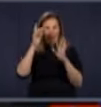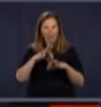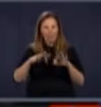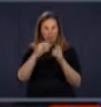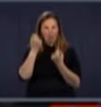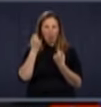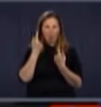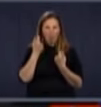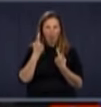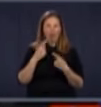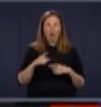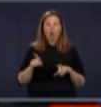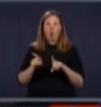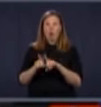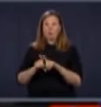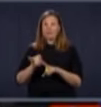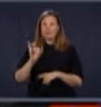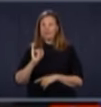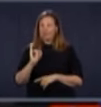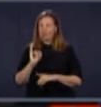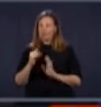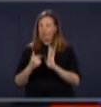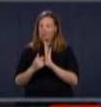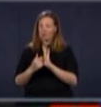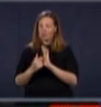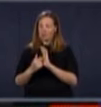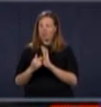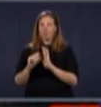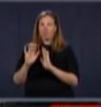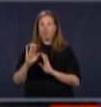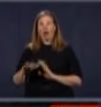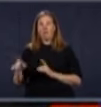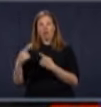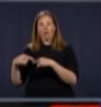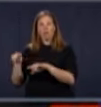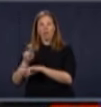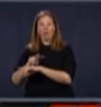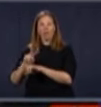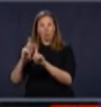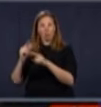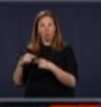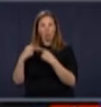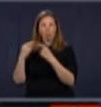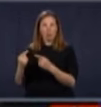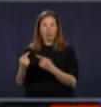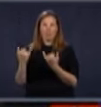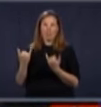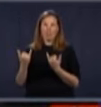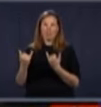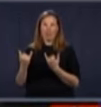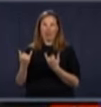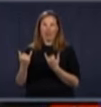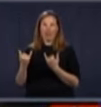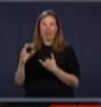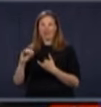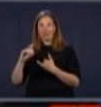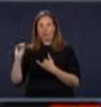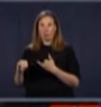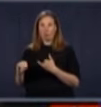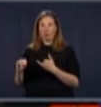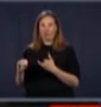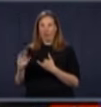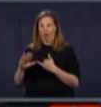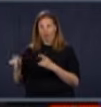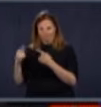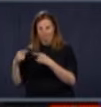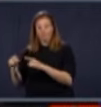ceux qui avaient leur enfant dans un service de garde, étant donné qu'on réduit à peu près à 50 % la capacité des